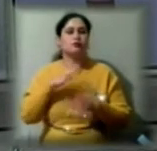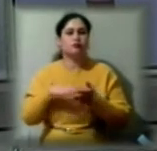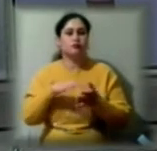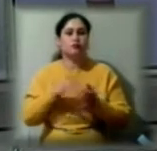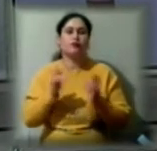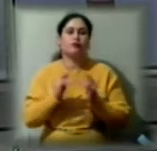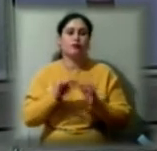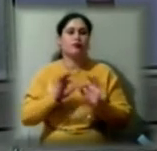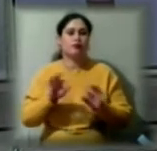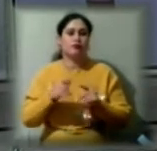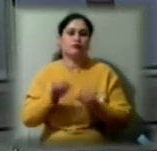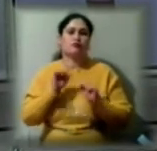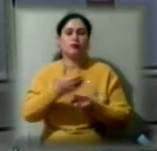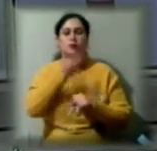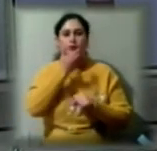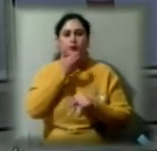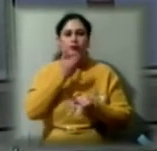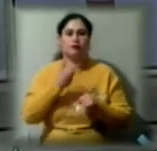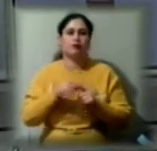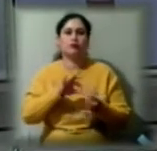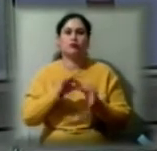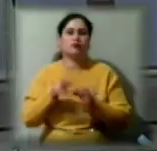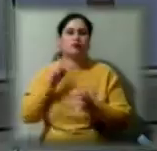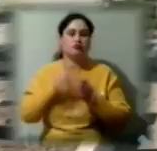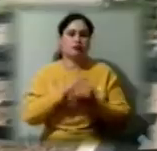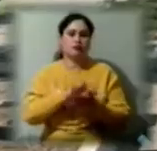тепер захисні маски. Детальніше наші кореспонденти.